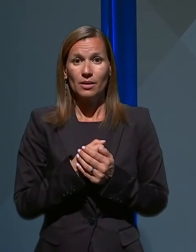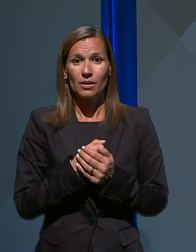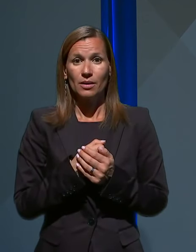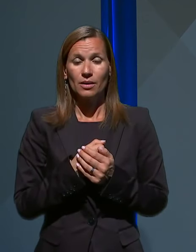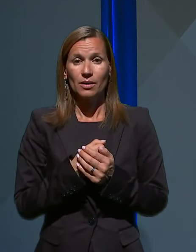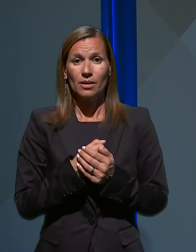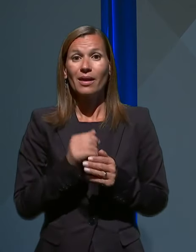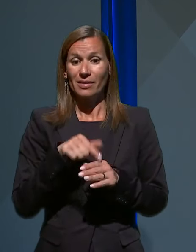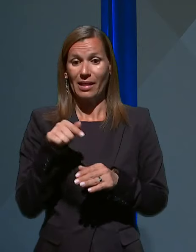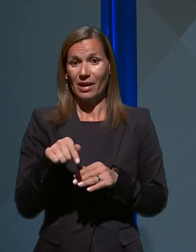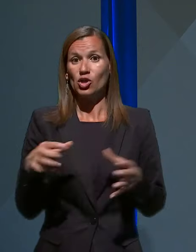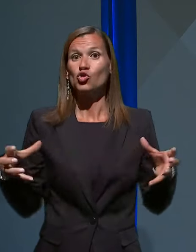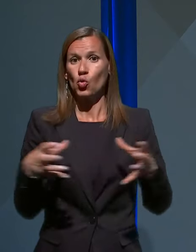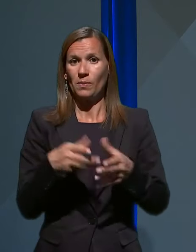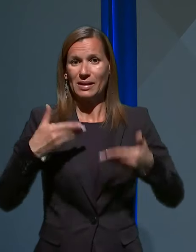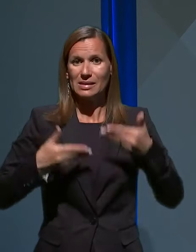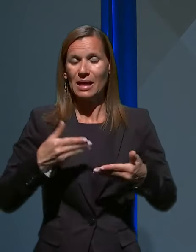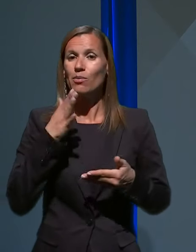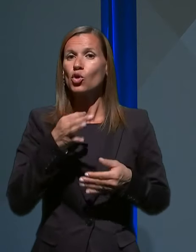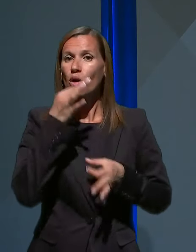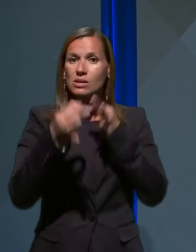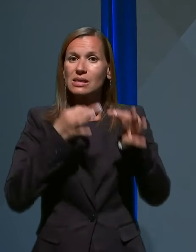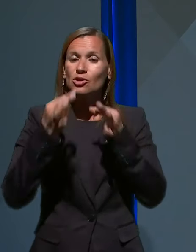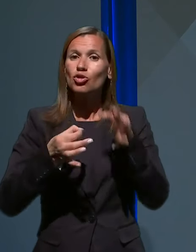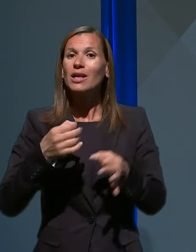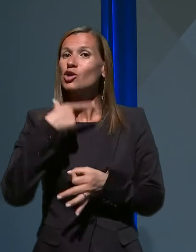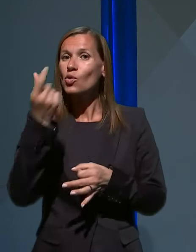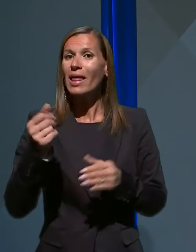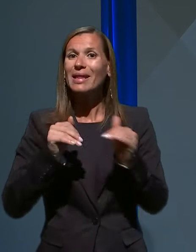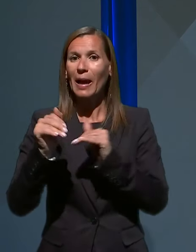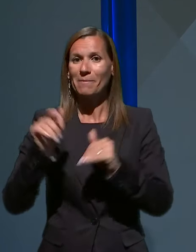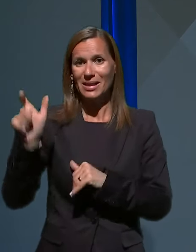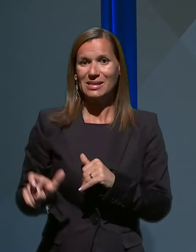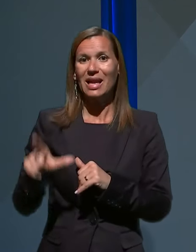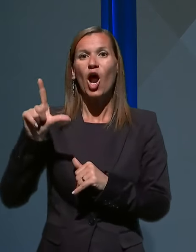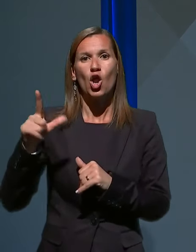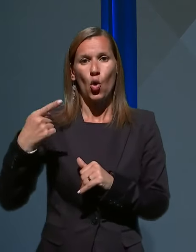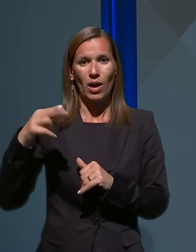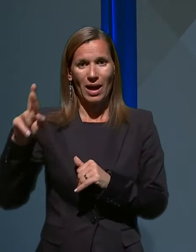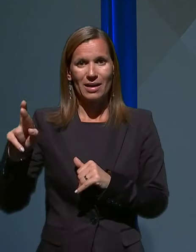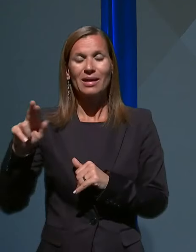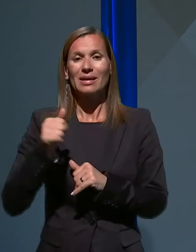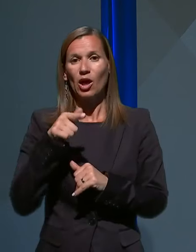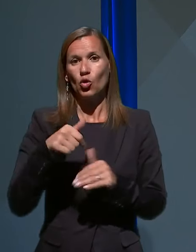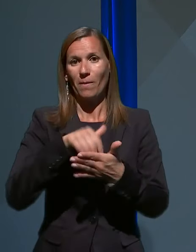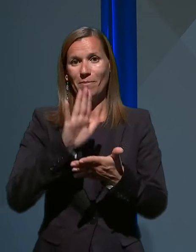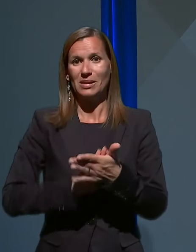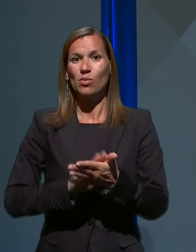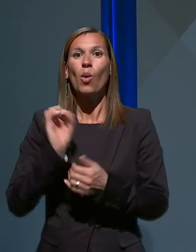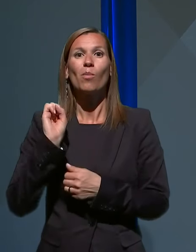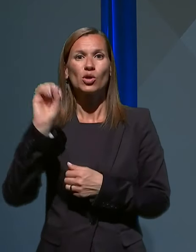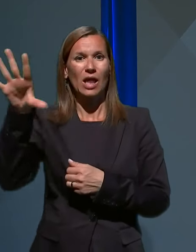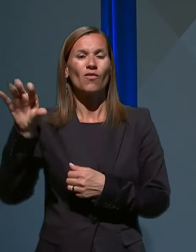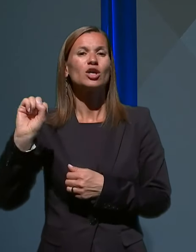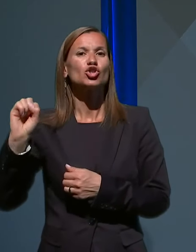na tej skupni seji naj bi zastišali zonanjega ministra Logarja, ki je to pismo poslal v Strasbur.